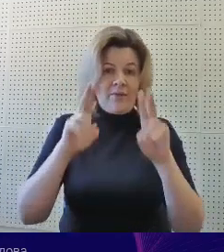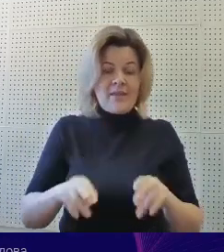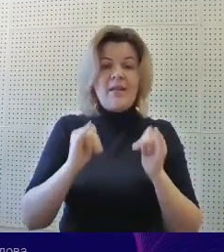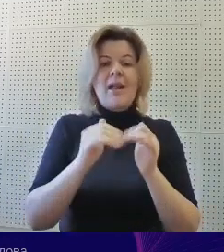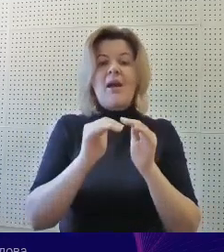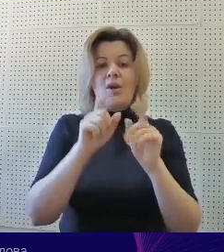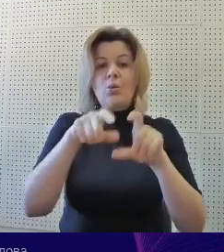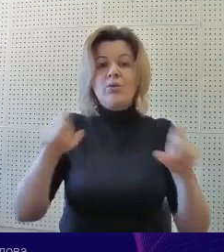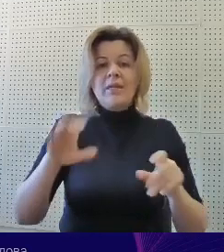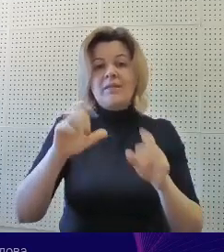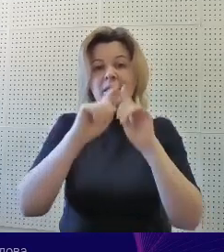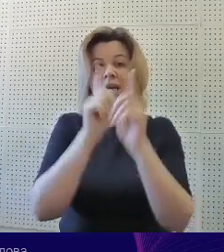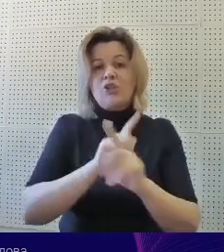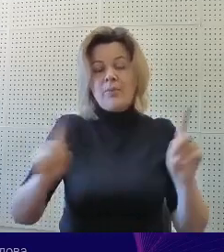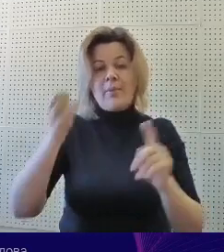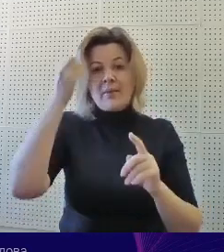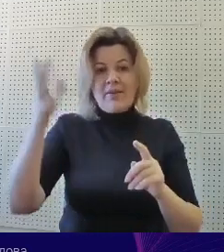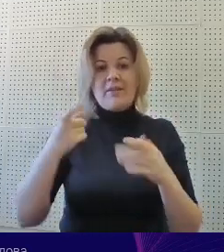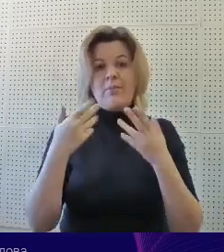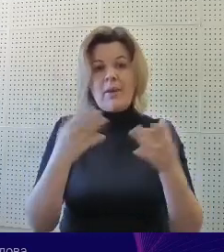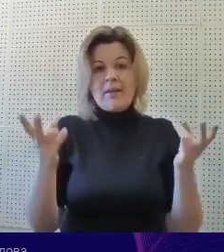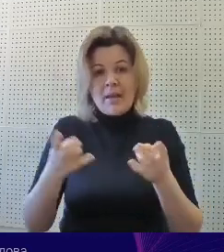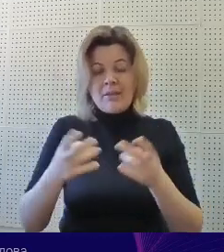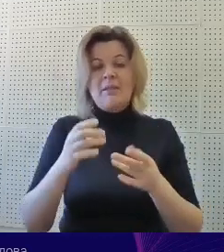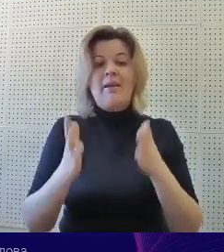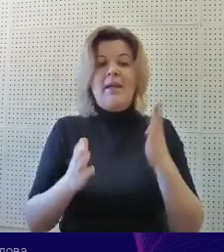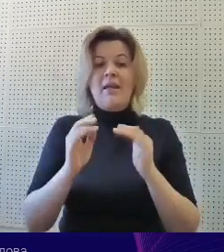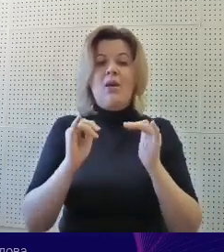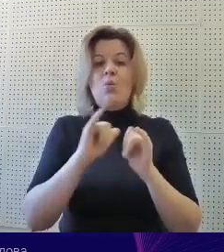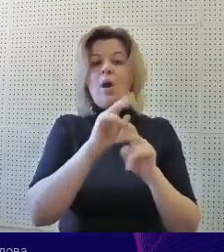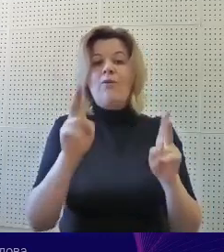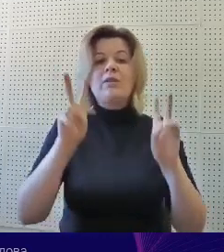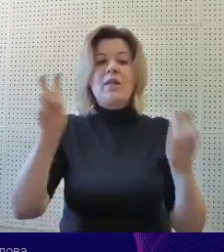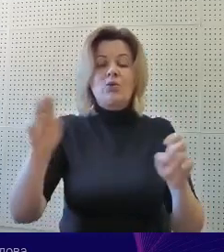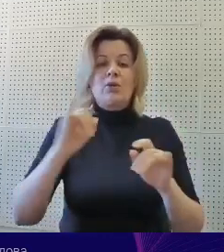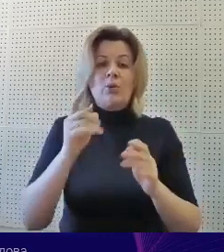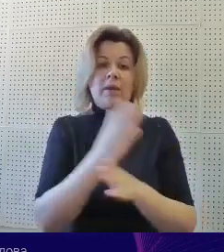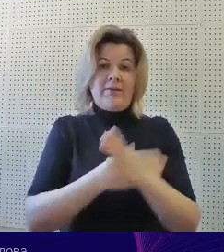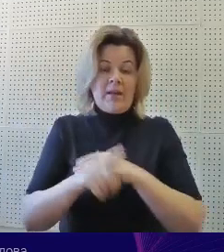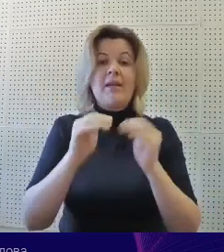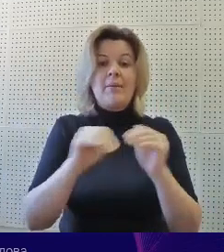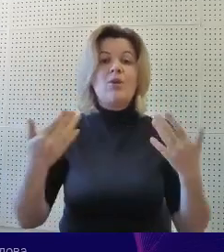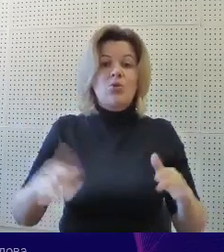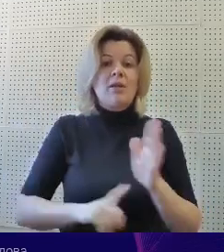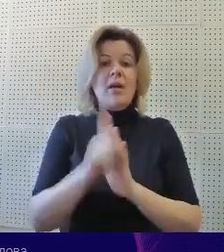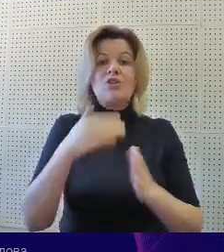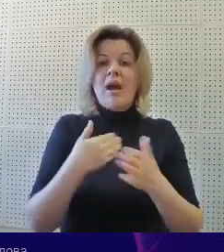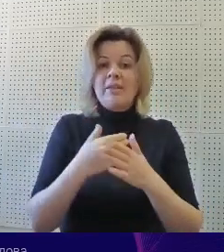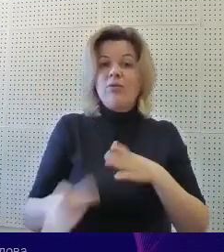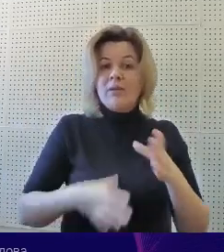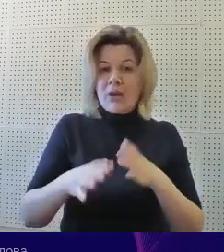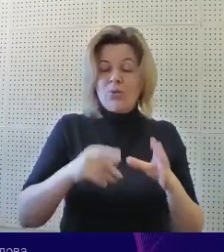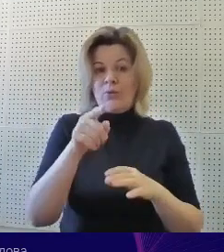образовательными потребностями или со статусом ребенок-инвалид. Ребята уже начали активную подготовку к нему. Они